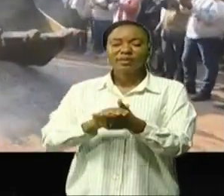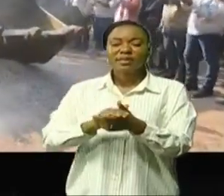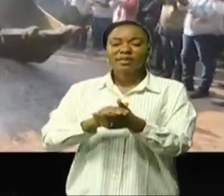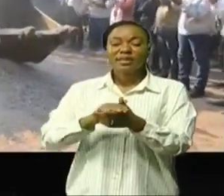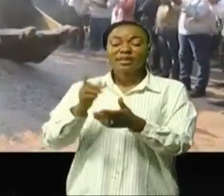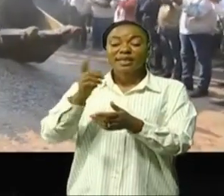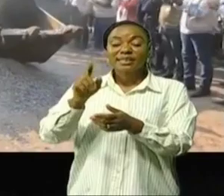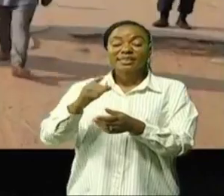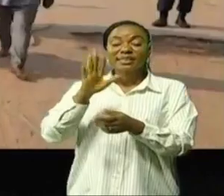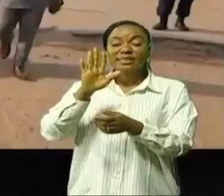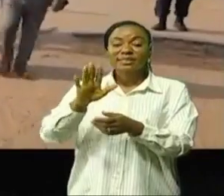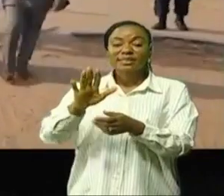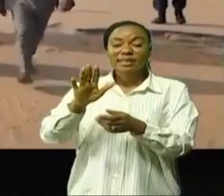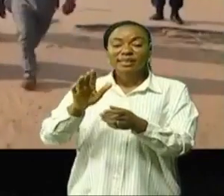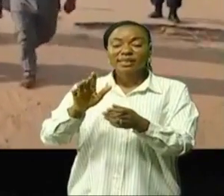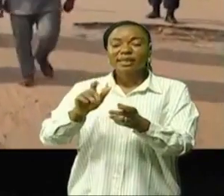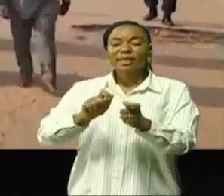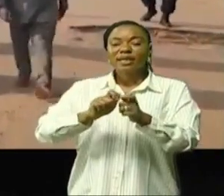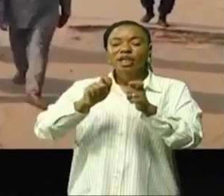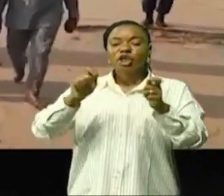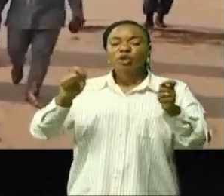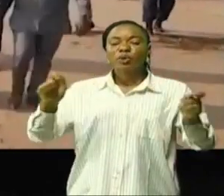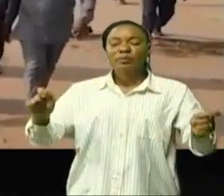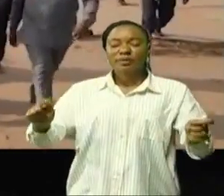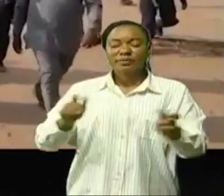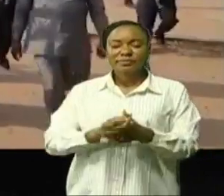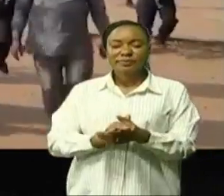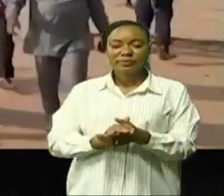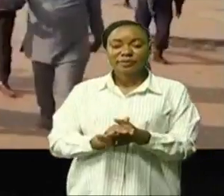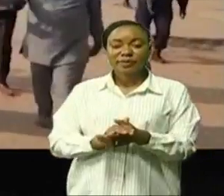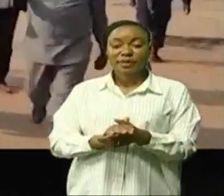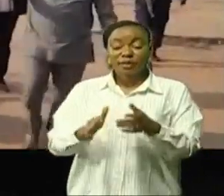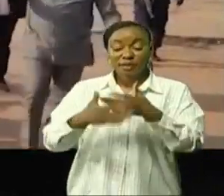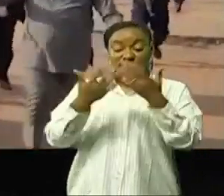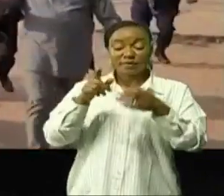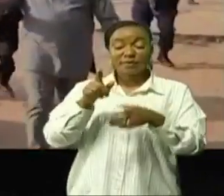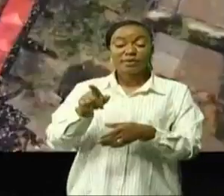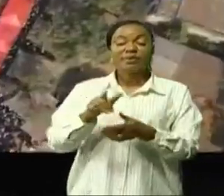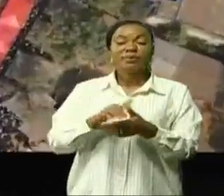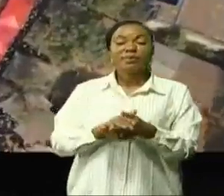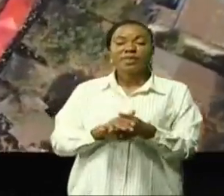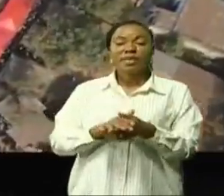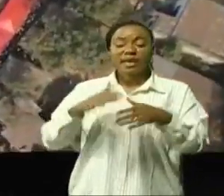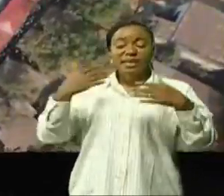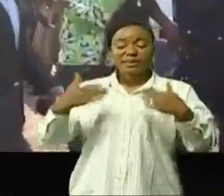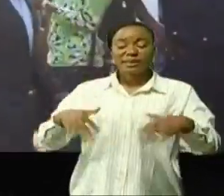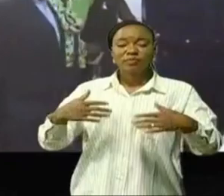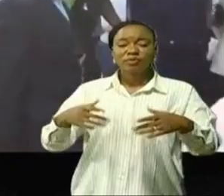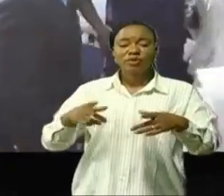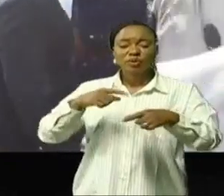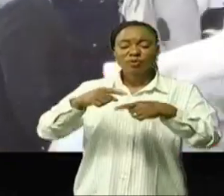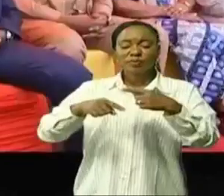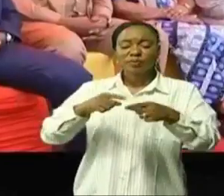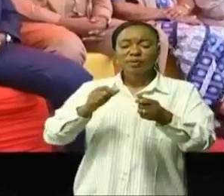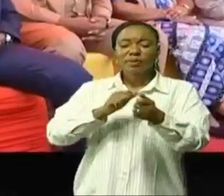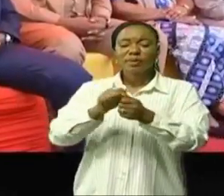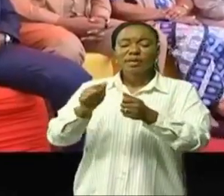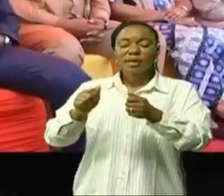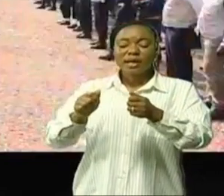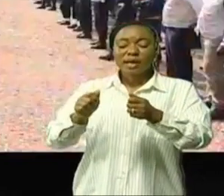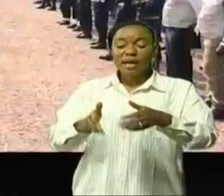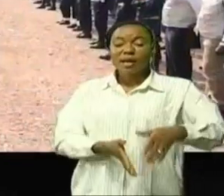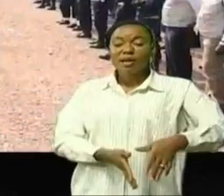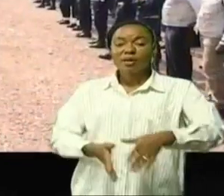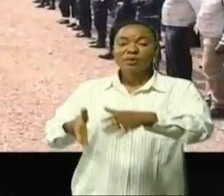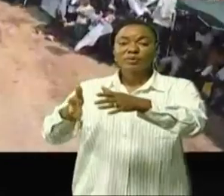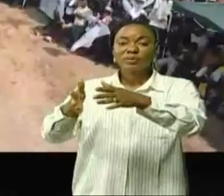'arrivée de voiries de voiries cette ville diamantifère cette cérémonie solennelle s'est déroulée sur l'avenue Kassavoubou près du